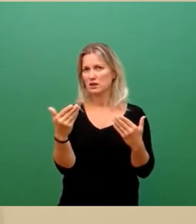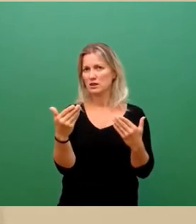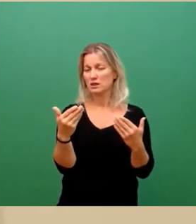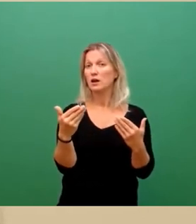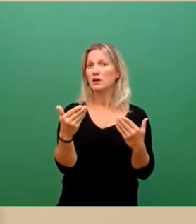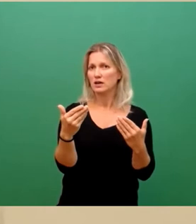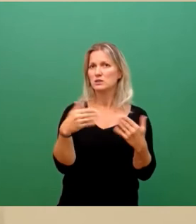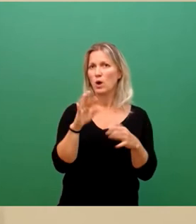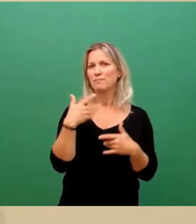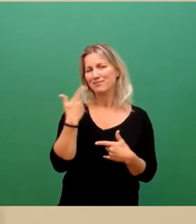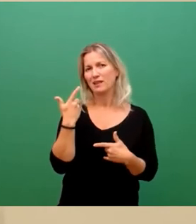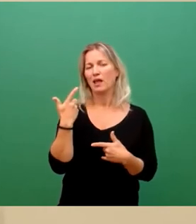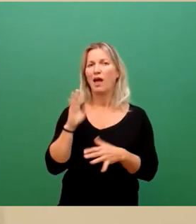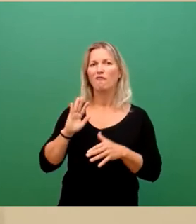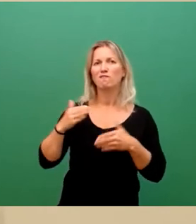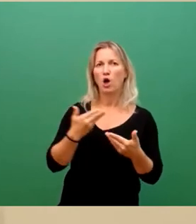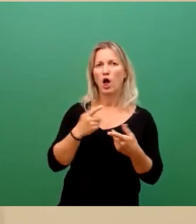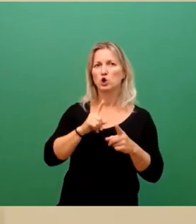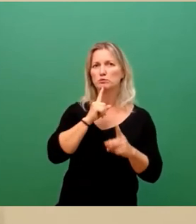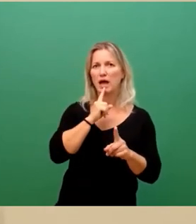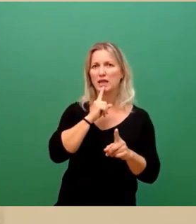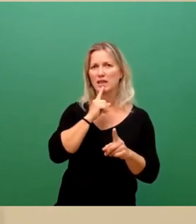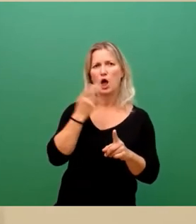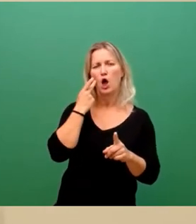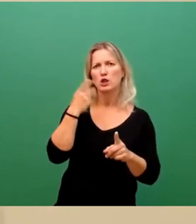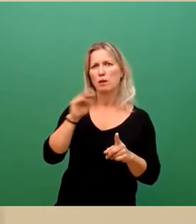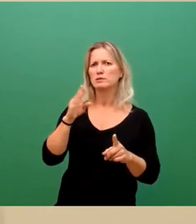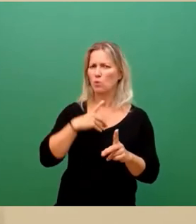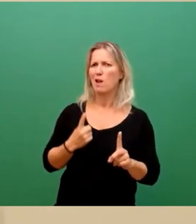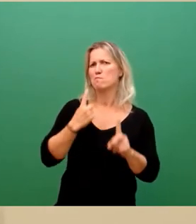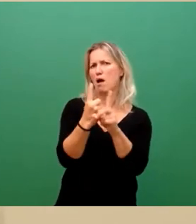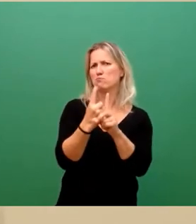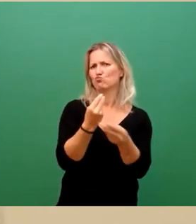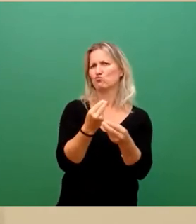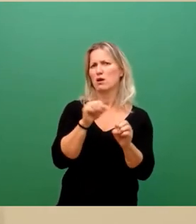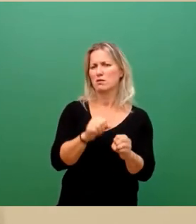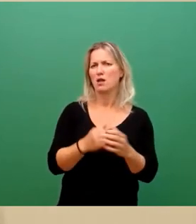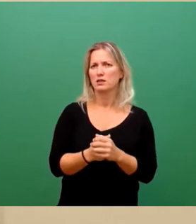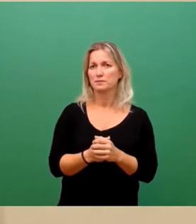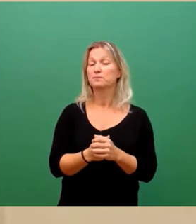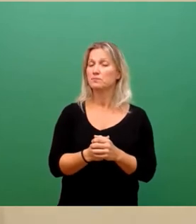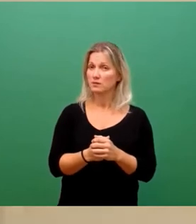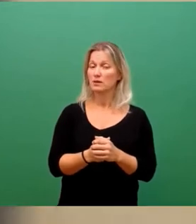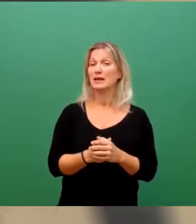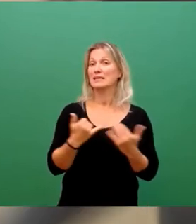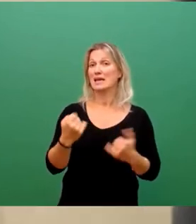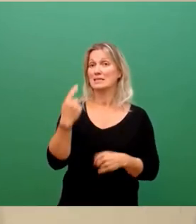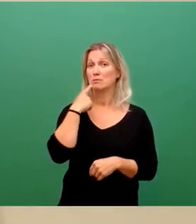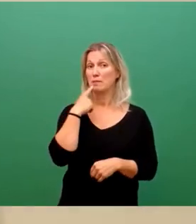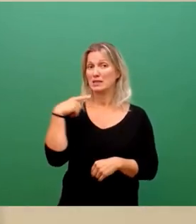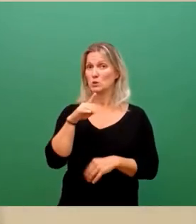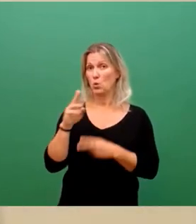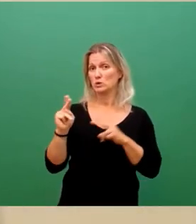vorsprechen hört sich ein bisschen beamtenmäßig an. Das sollte natürlich selbstverständlich sein. Aktuell testen die ersten Bürgerbüros diesen Service.